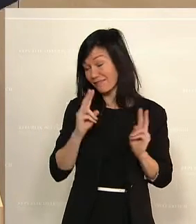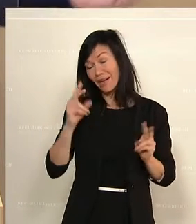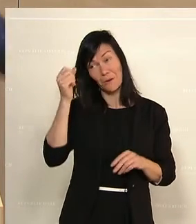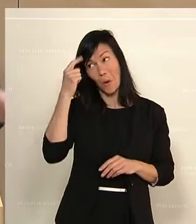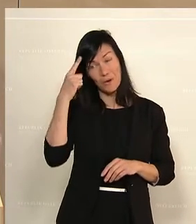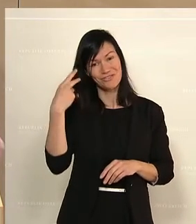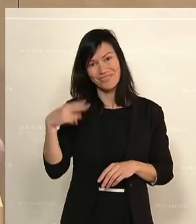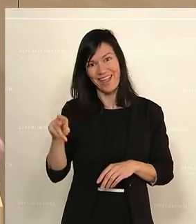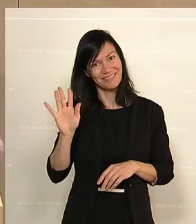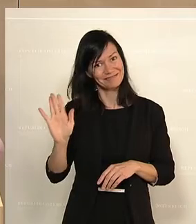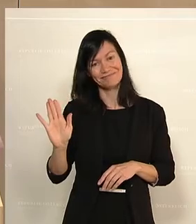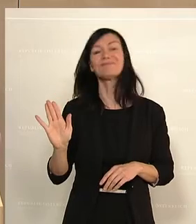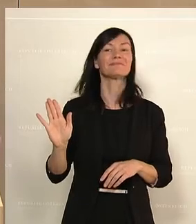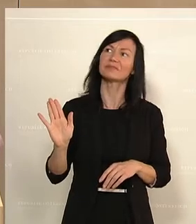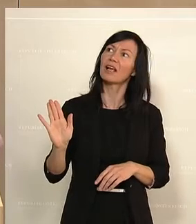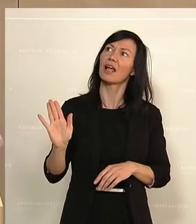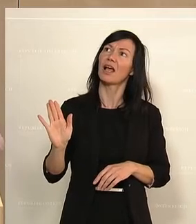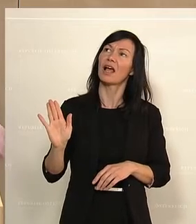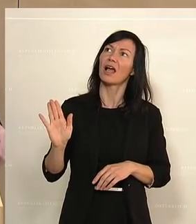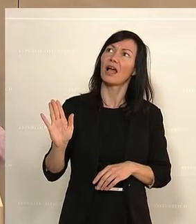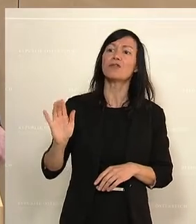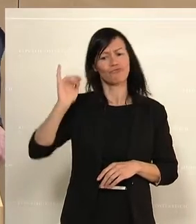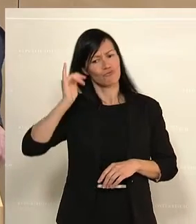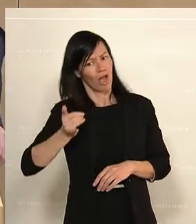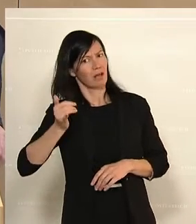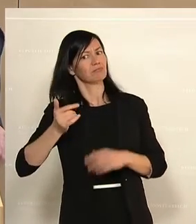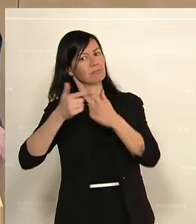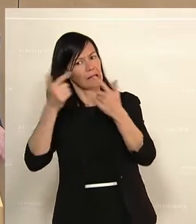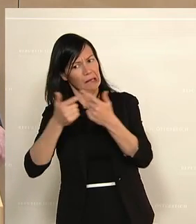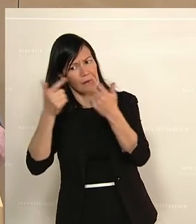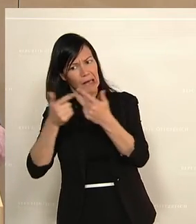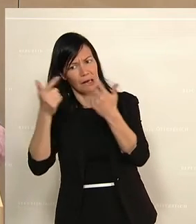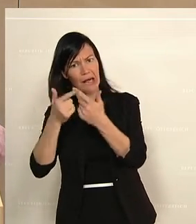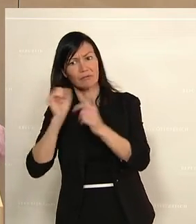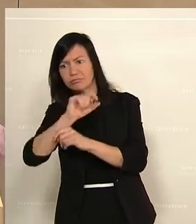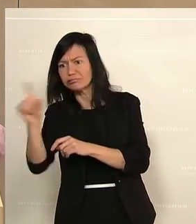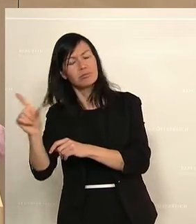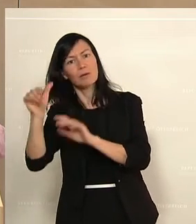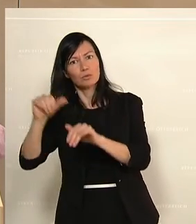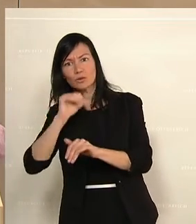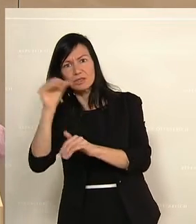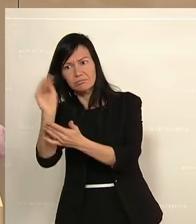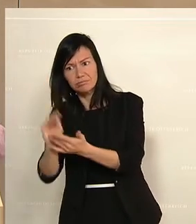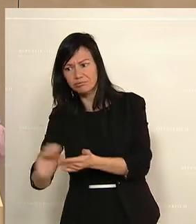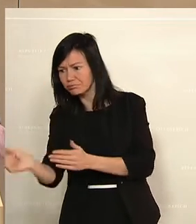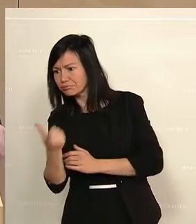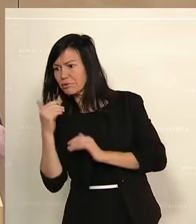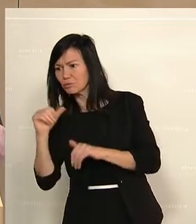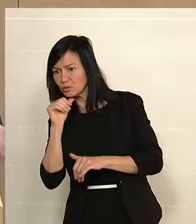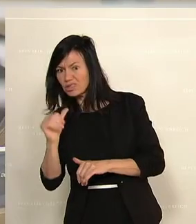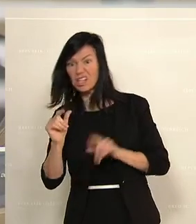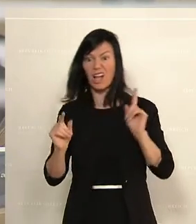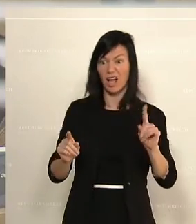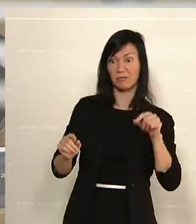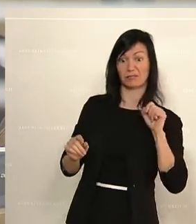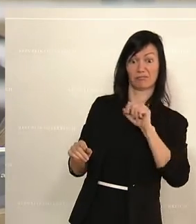Einerseits schaffen wir die Erklärungspflicht ab, andererseits belasten wir die Haushalte